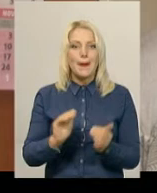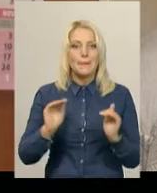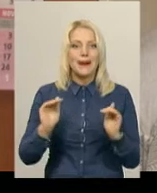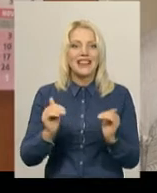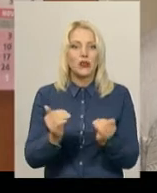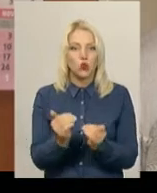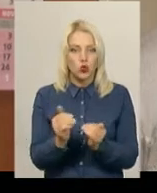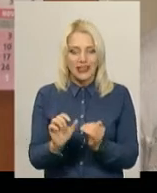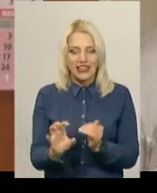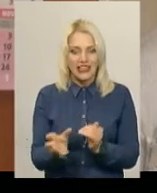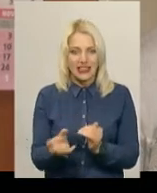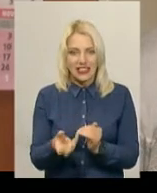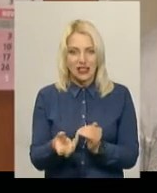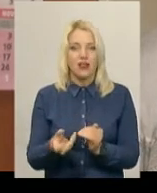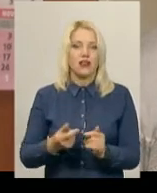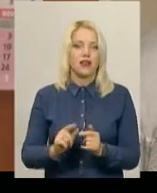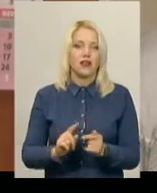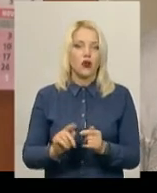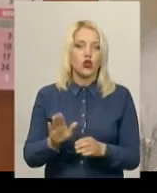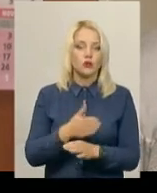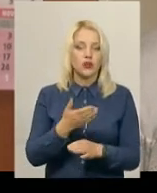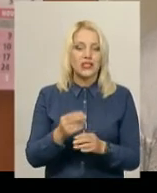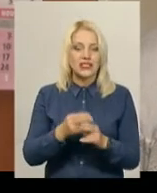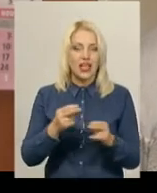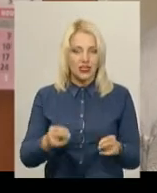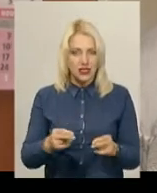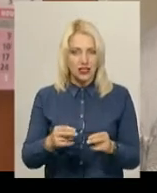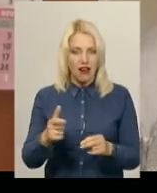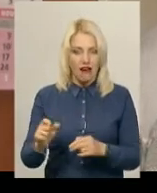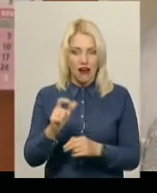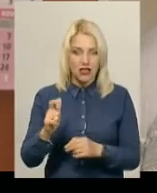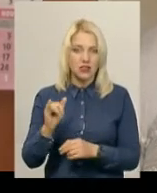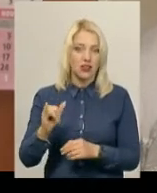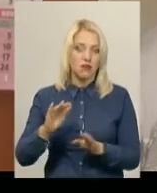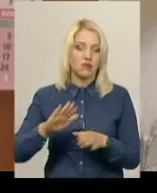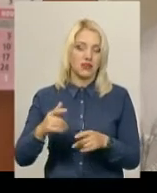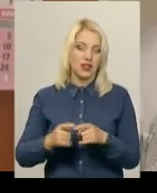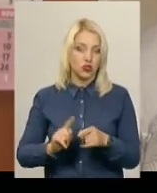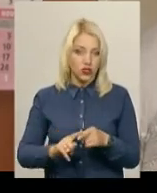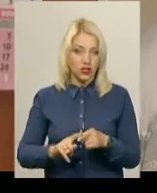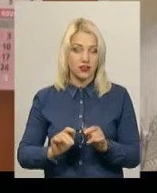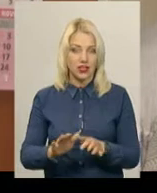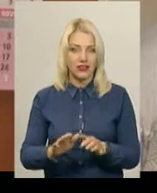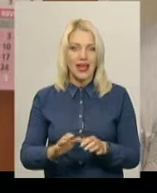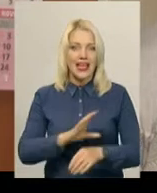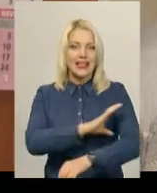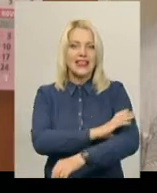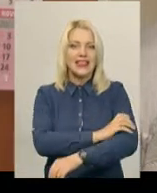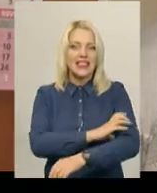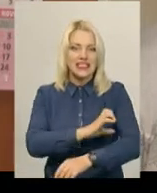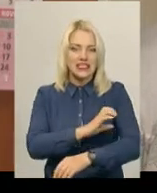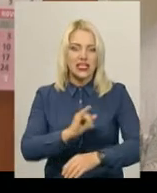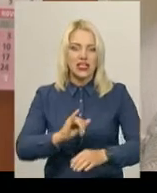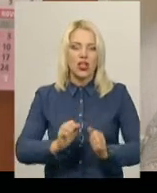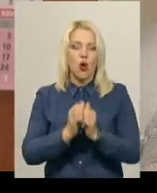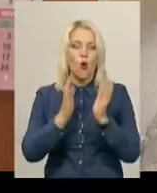центральній газорозподільній станції в місті Шепетівка. І тоді після цих дій тиск і кількість газу, об